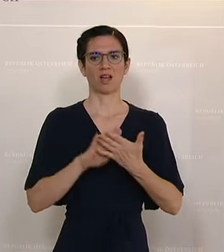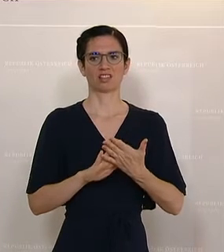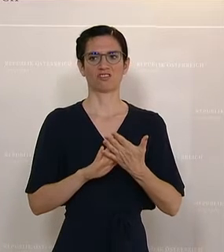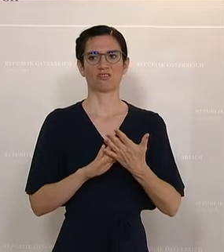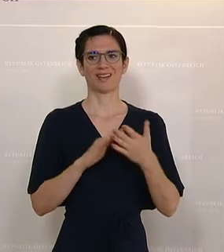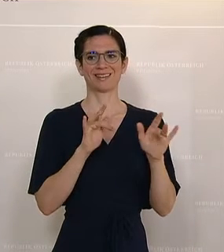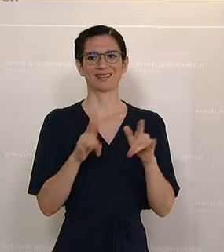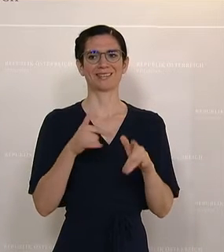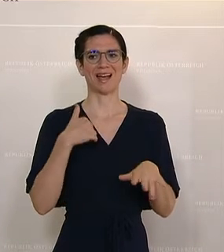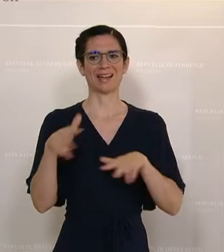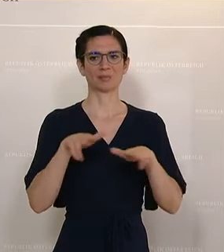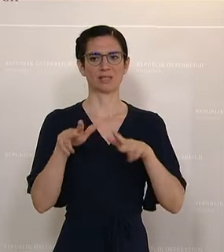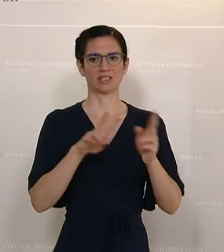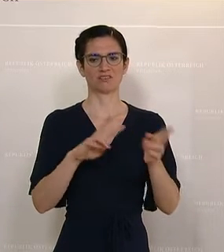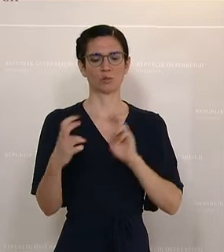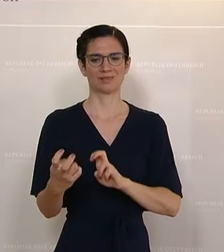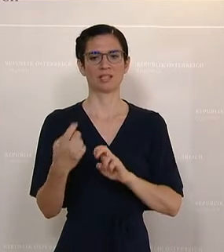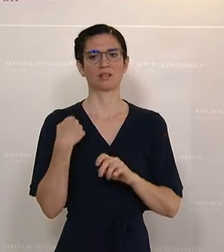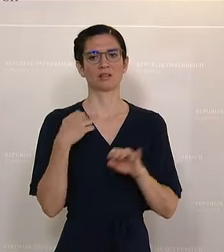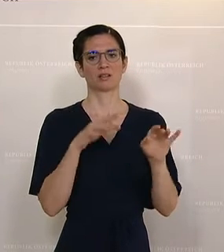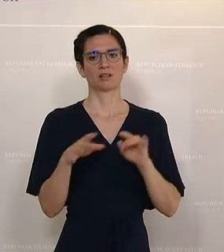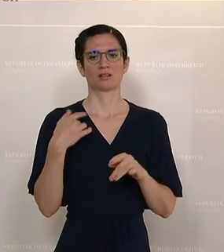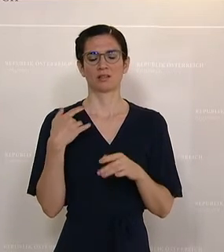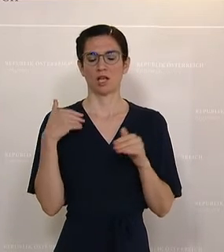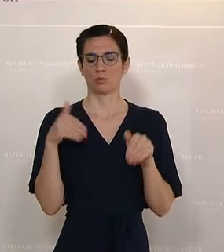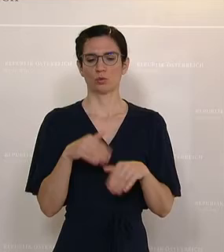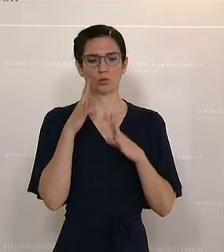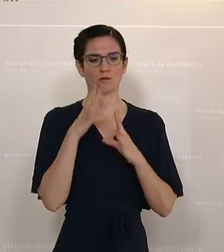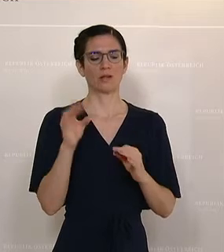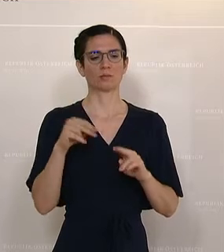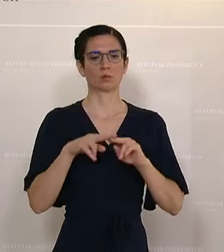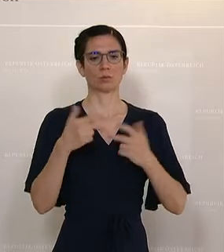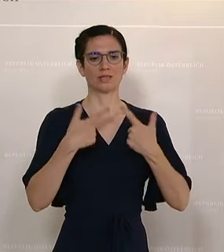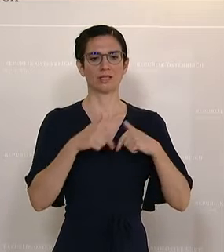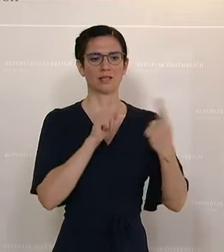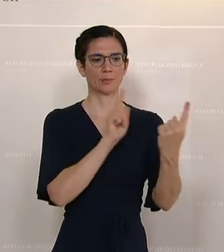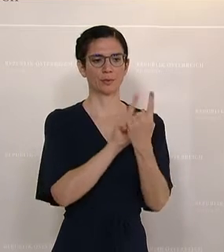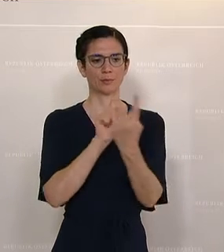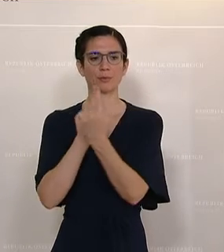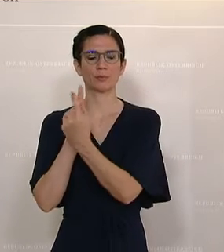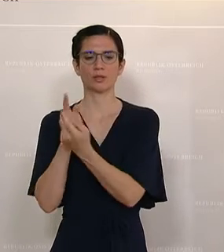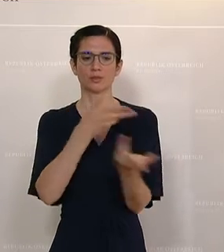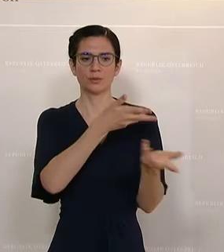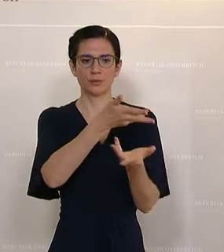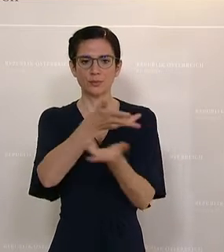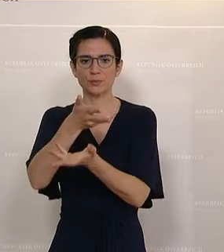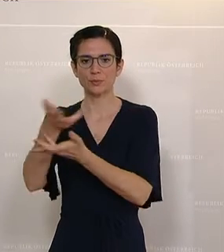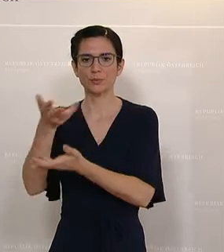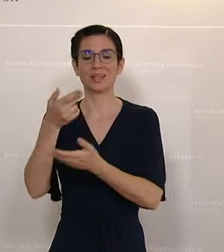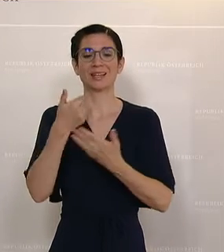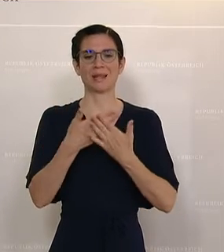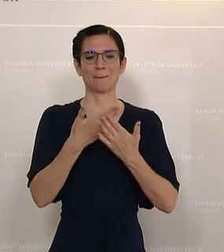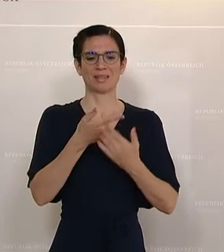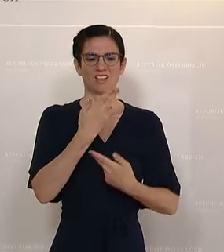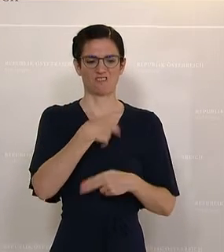arbeiten an der administrativen Umsetzung. Da sind unverzüglich auch die Gespräche mit den Bundesländern aufgenommen worden, weil ja Zuständigkeit